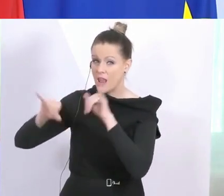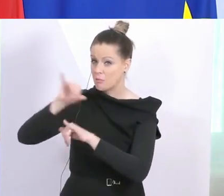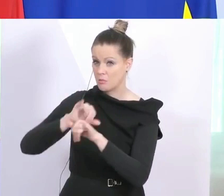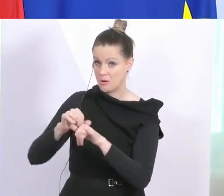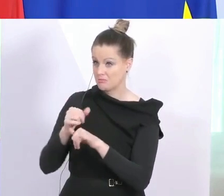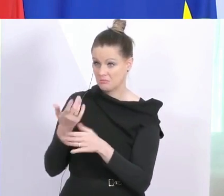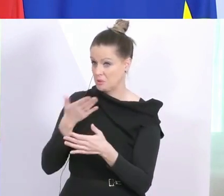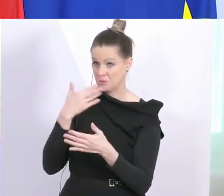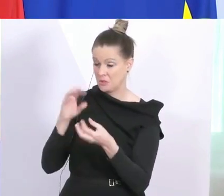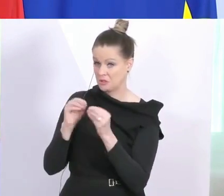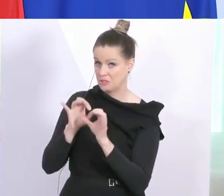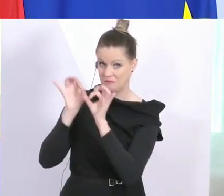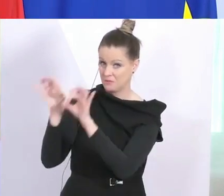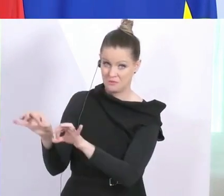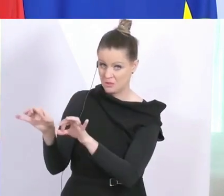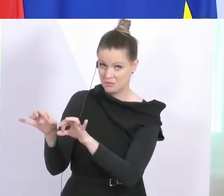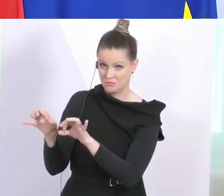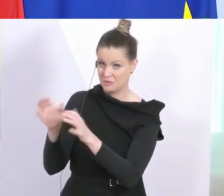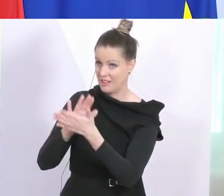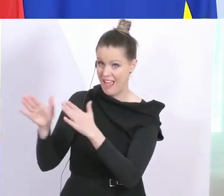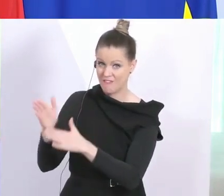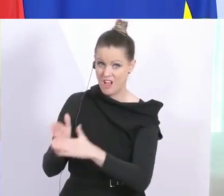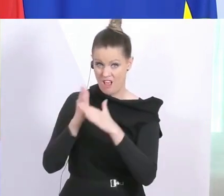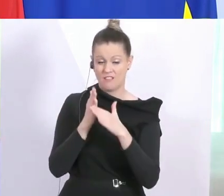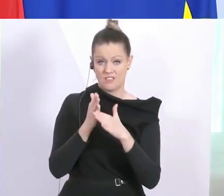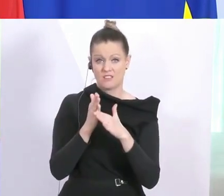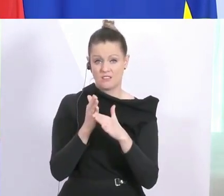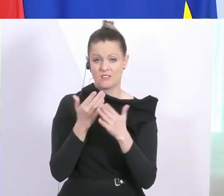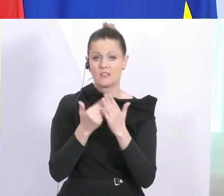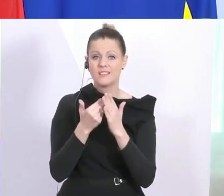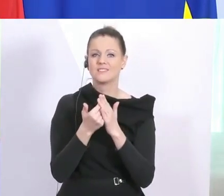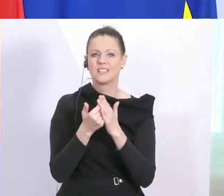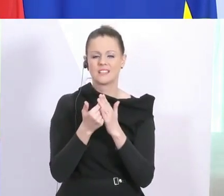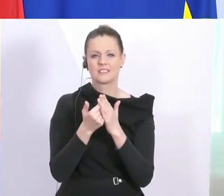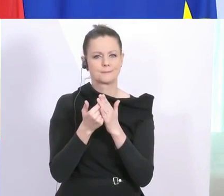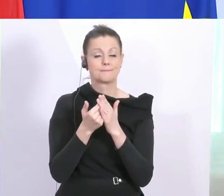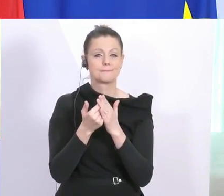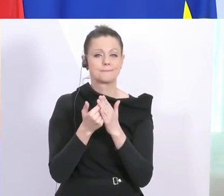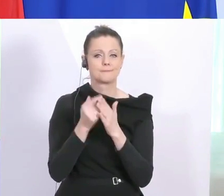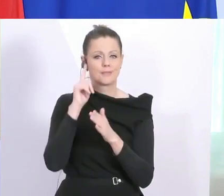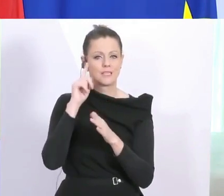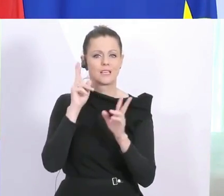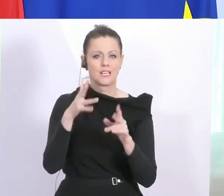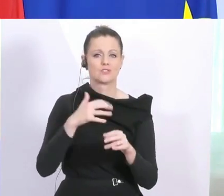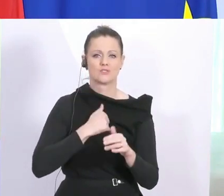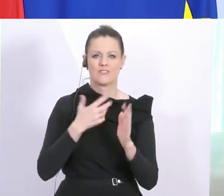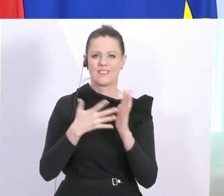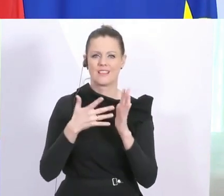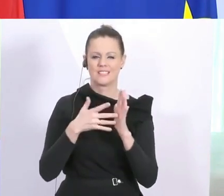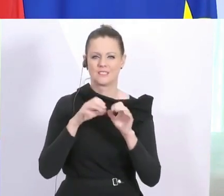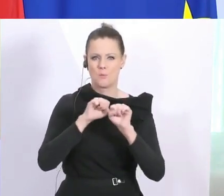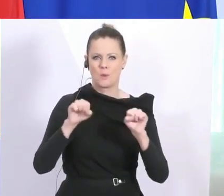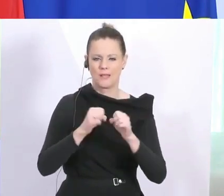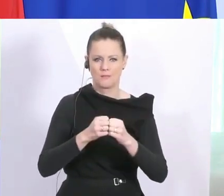die kein Geschäft damit machen, sondern hier wirklich helfen. Und insofern wird es auch gelingen, dass wir die Testkapazitäten